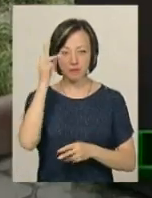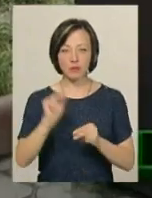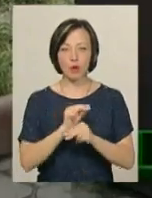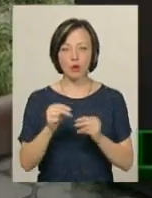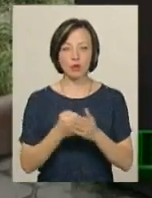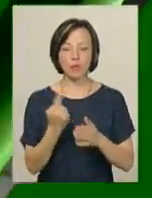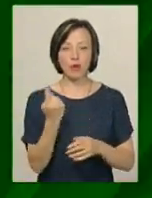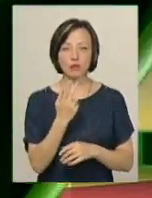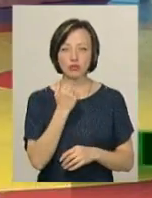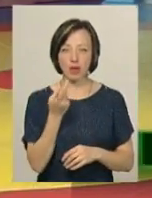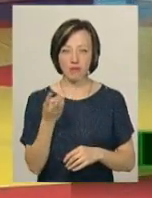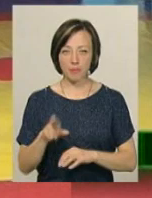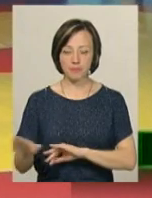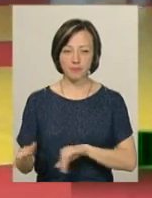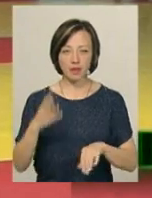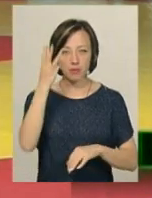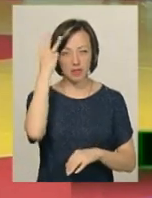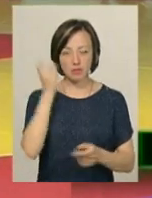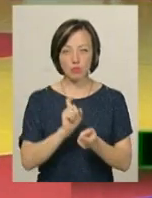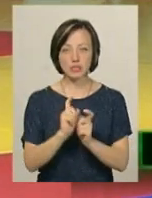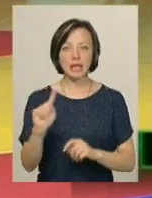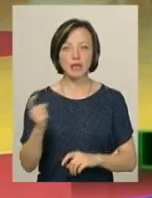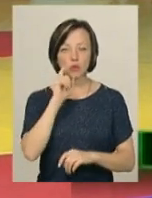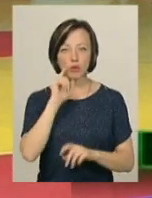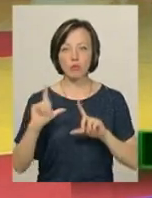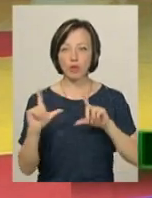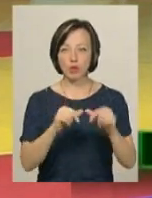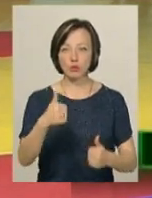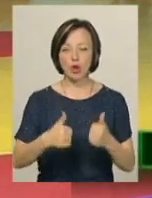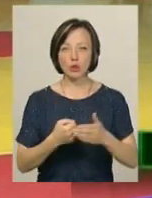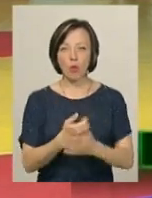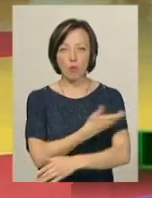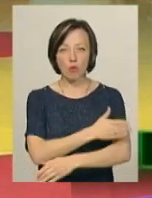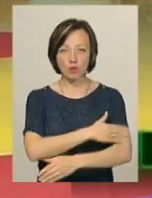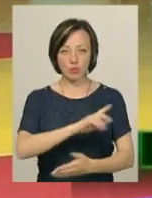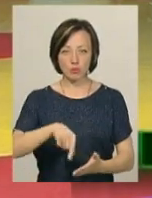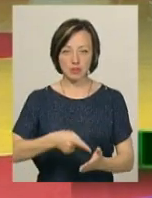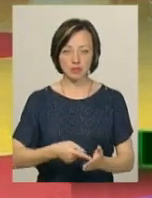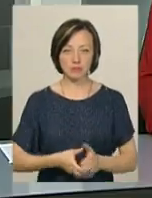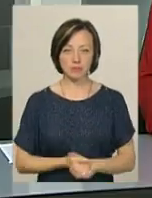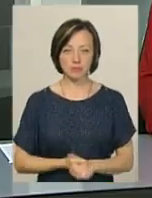до 1 червня. Хмельницькі борці єдині з України поїдуть на турнір до польського Старгарда.